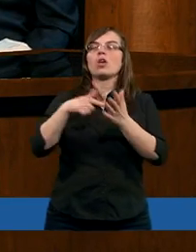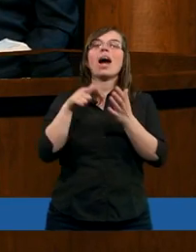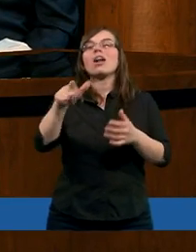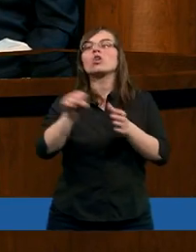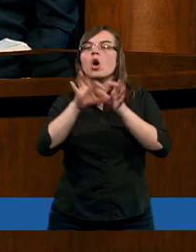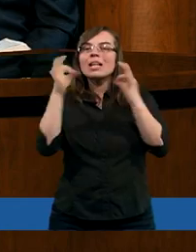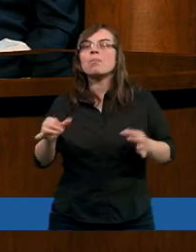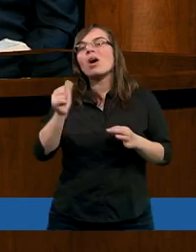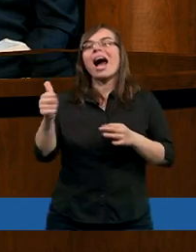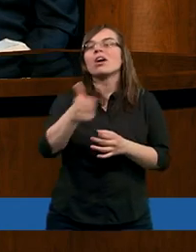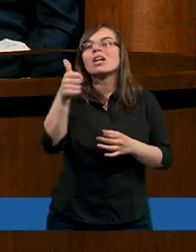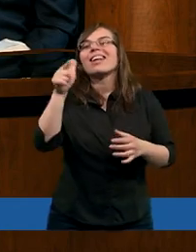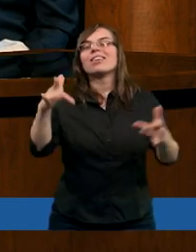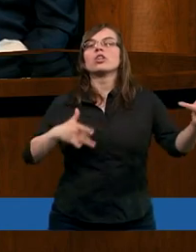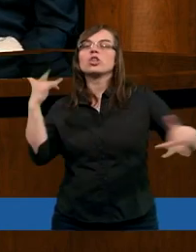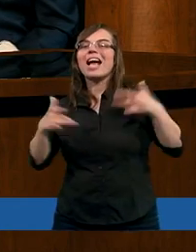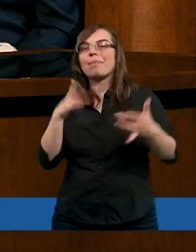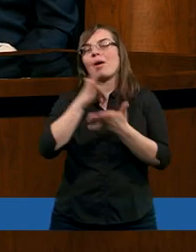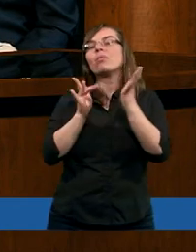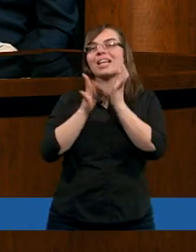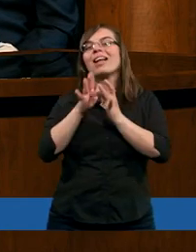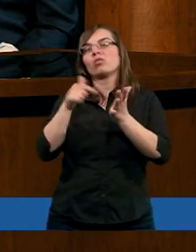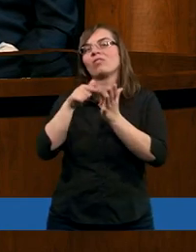bo on do tej pory jako jedyny tą śmiercią umierał.